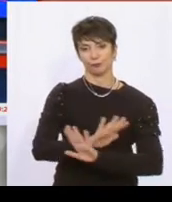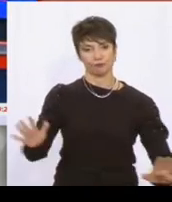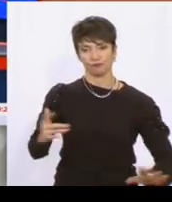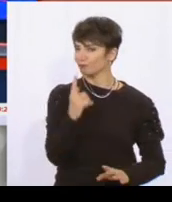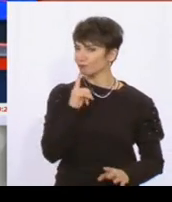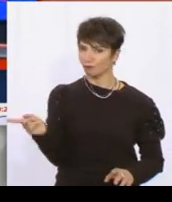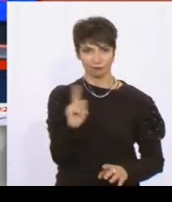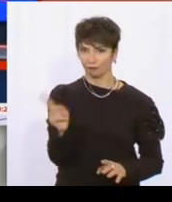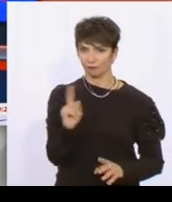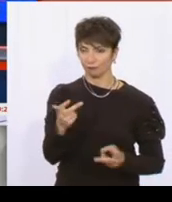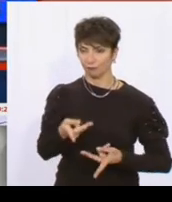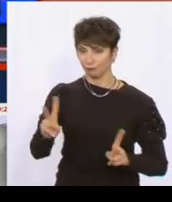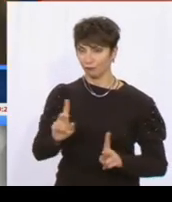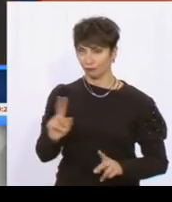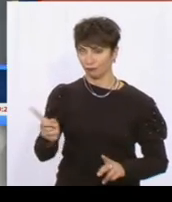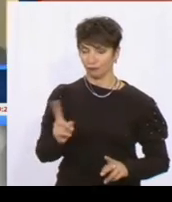λοιπόν, στην απόφαση για αποφυλάκηση.